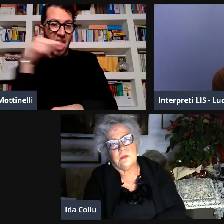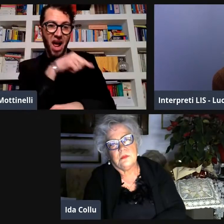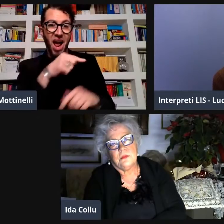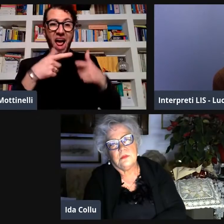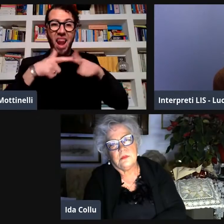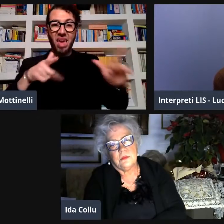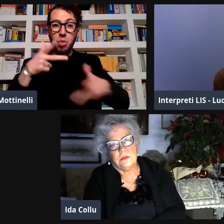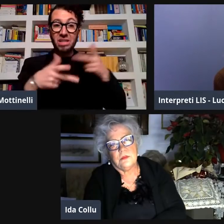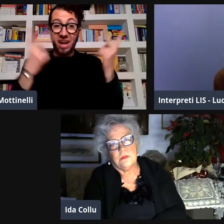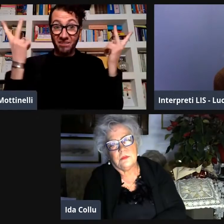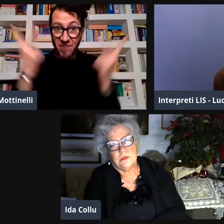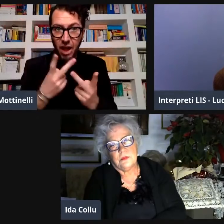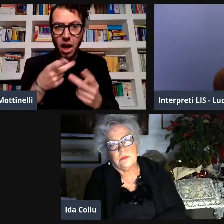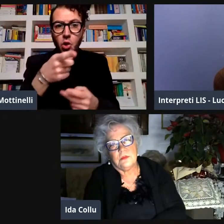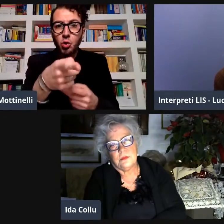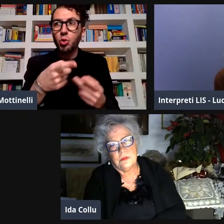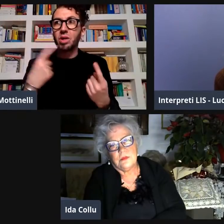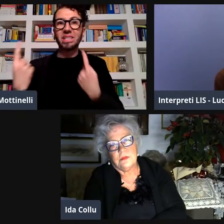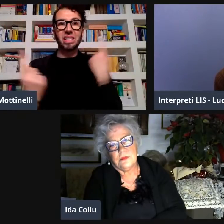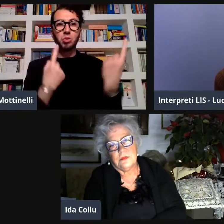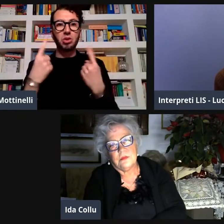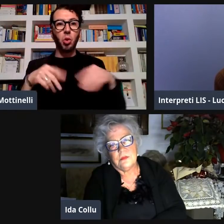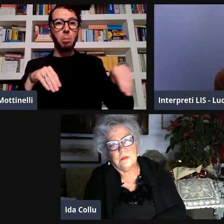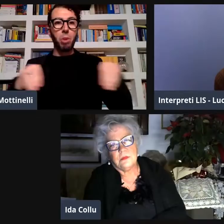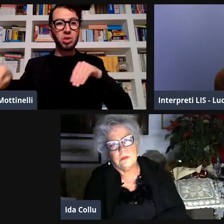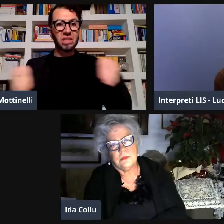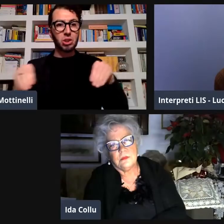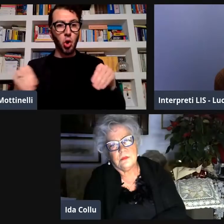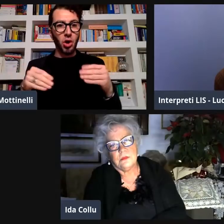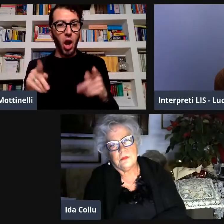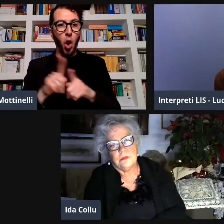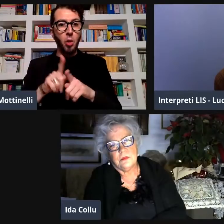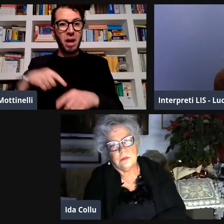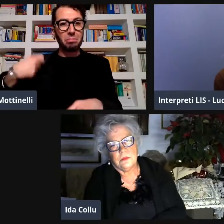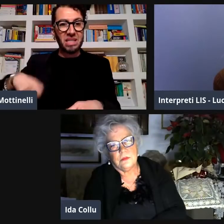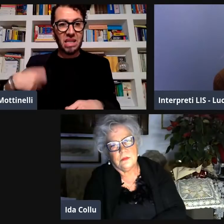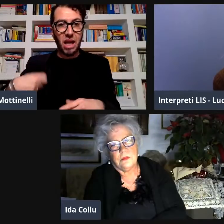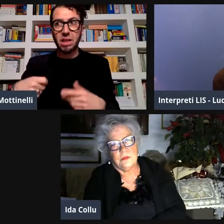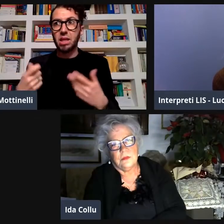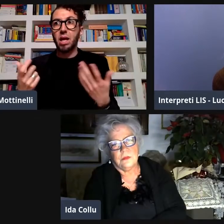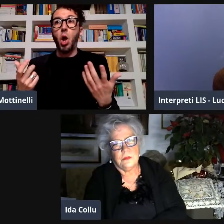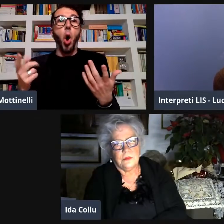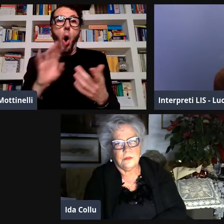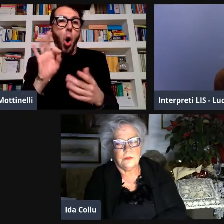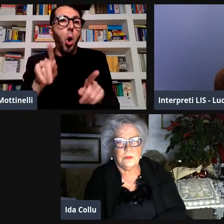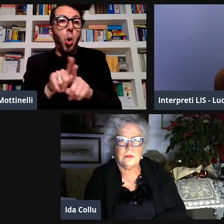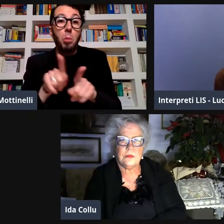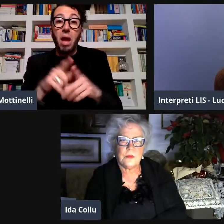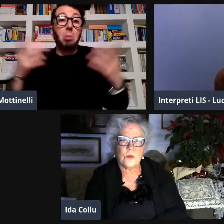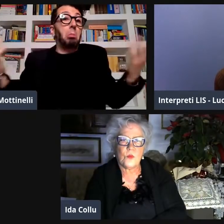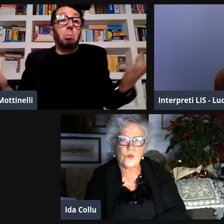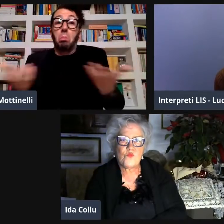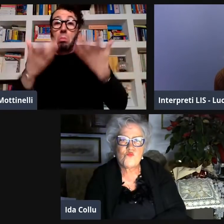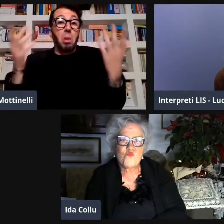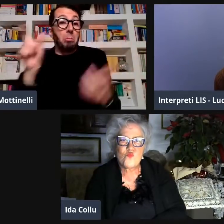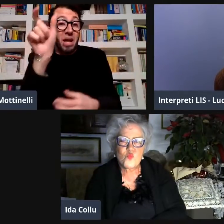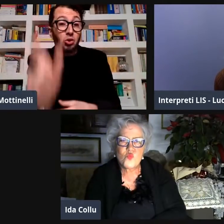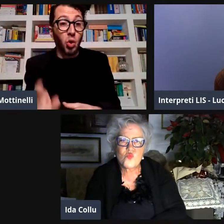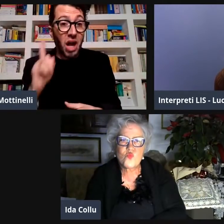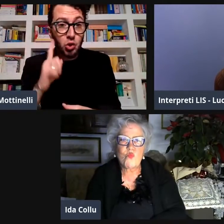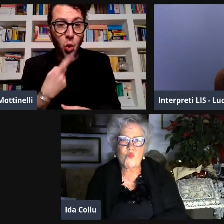'epoca Enns non era d'accordo con questo con la visione del fatto che la LIS fosse una vera lingua e quindi in quanto